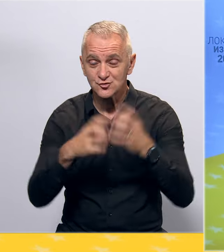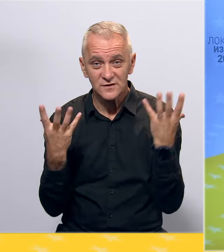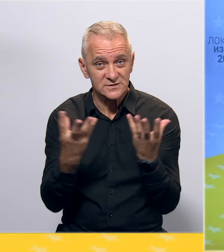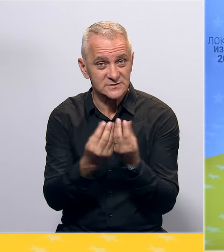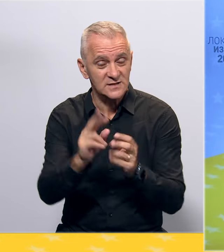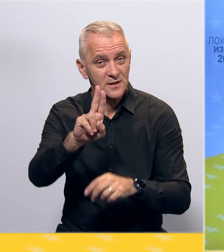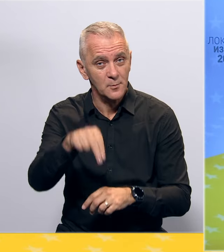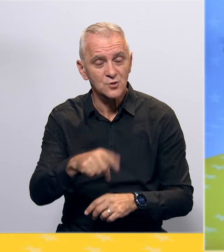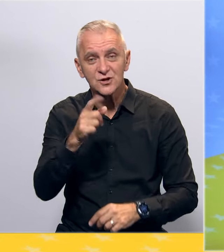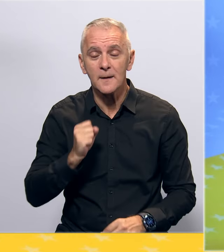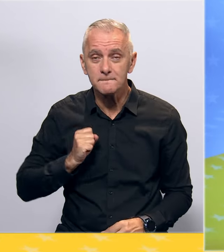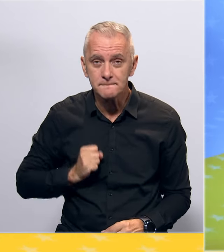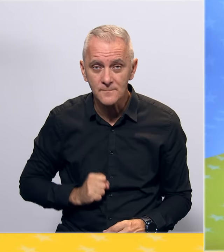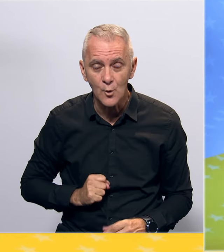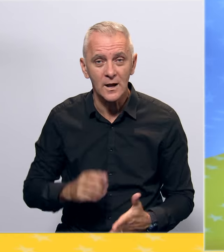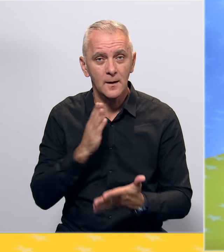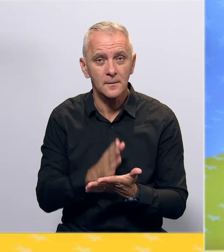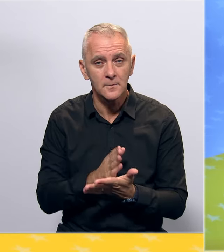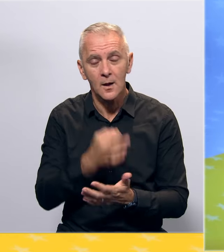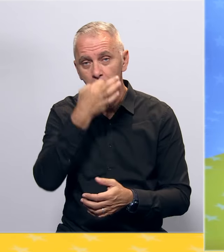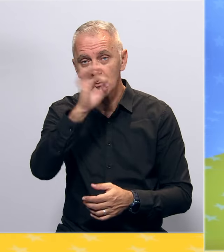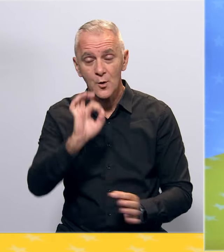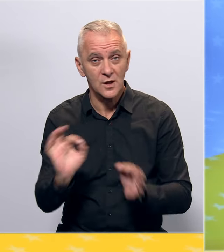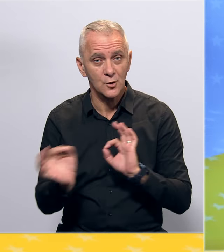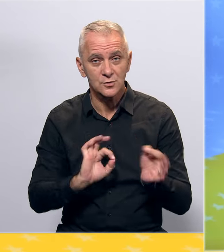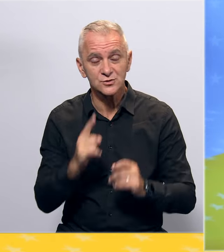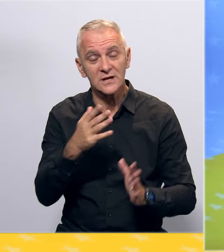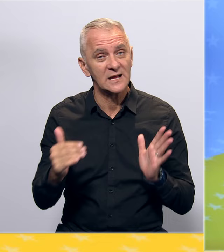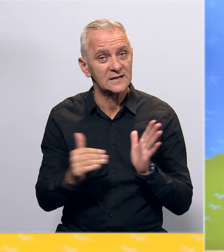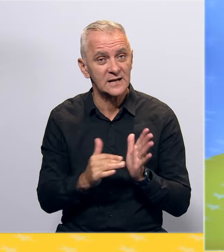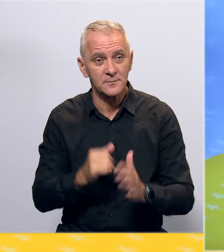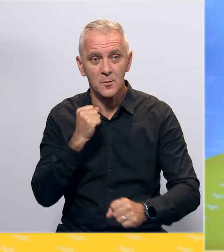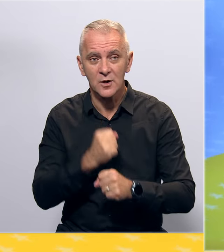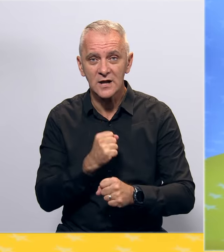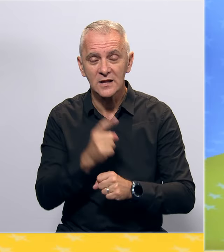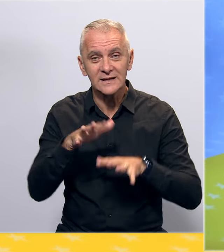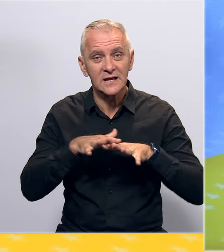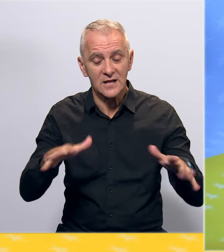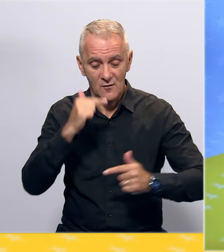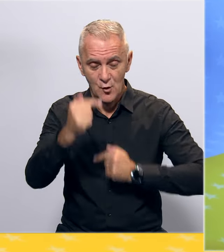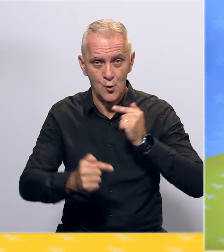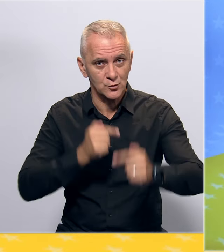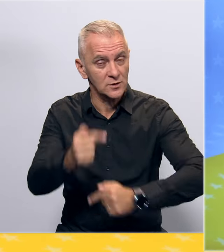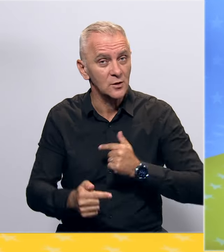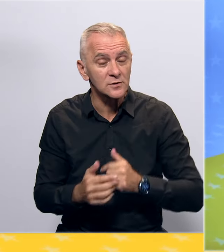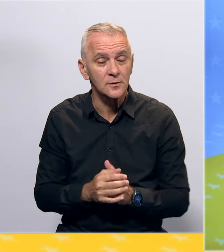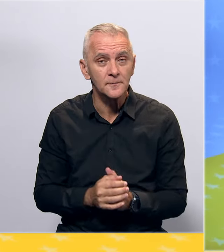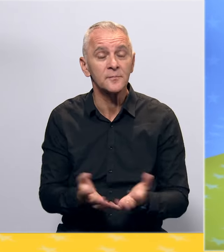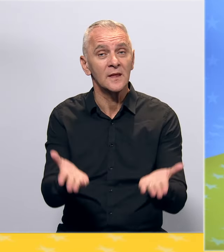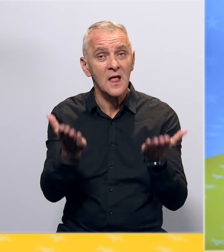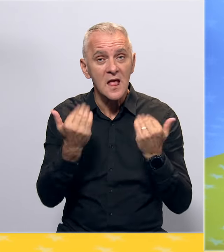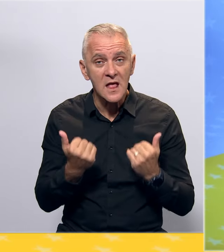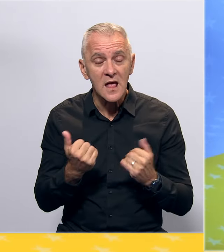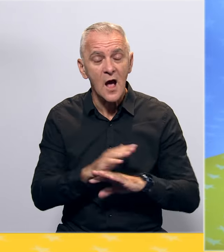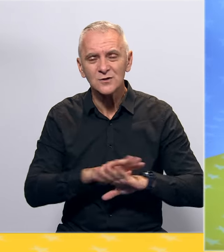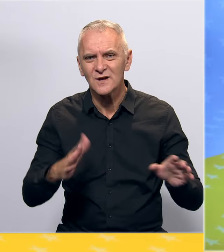može i mora biti bolje uređena i da trebamo raditi i dijelovati u kontinuitetu. Uprkos svim